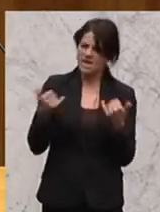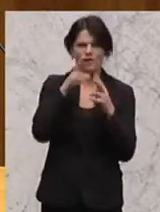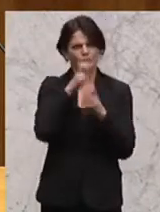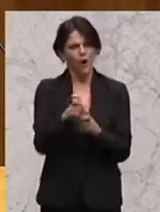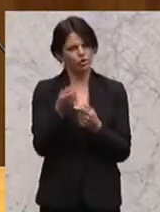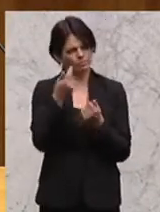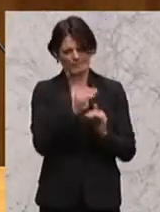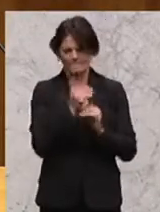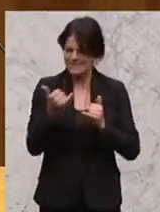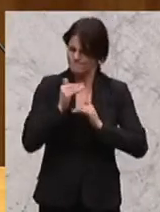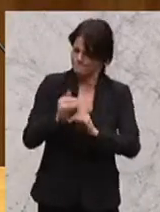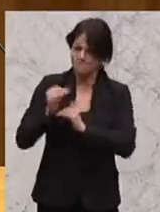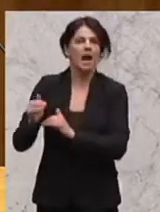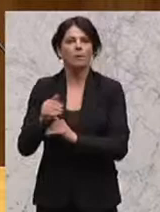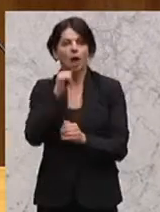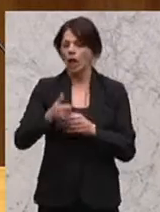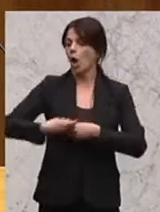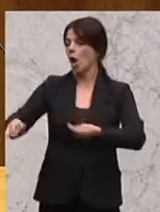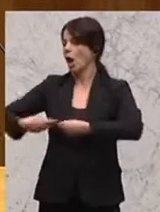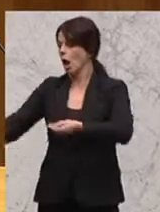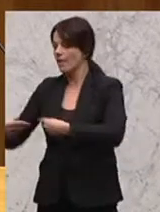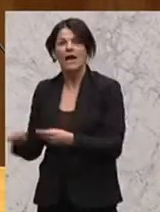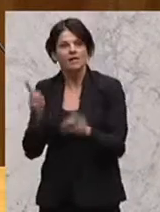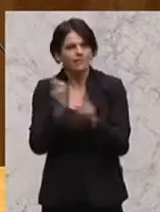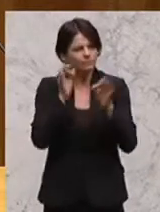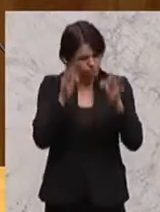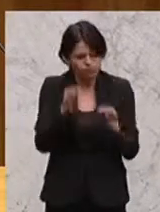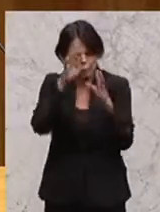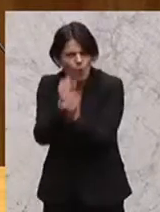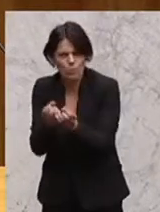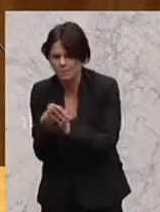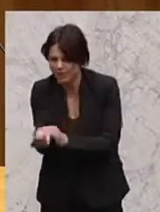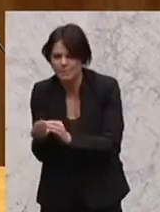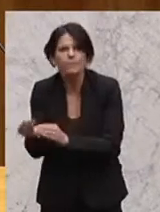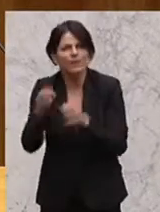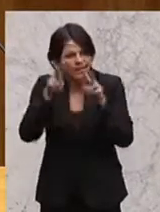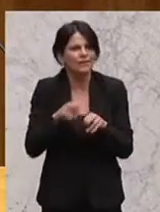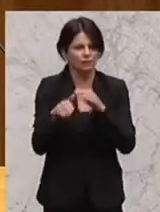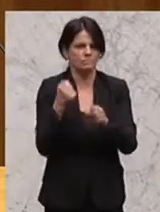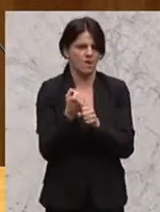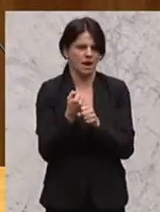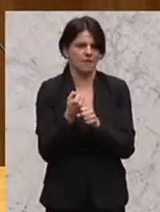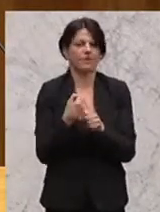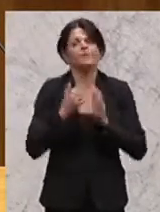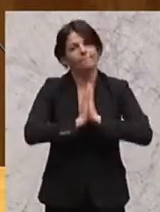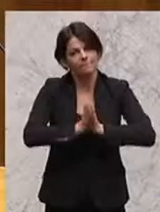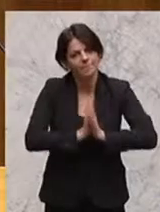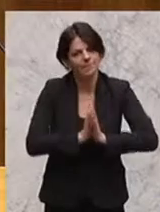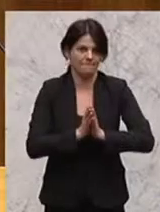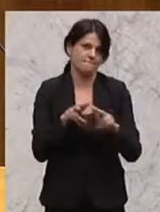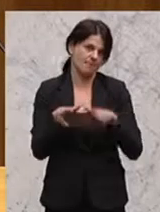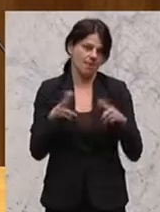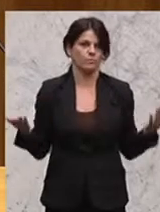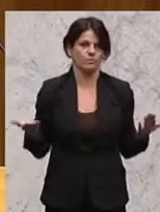fokussieren und konzentrieren und in jedem Fall hier auch den entsprechenden Schritt setzen. So, einen Appell an die